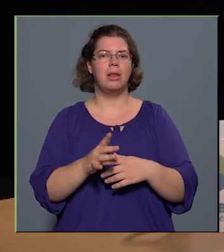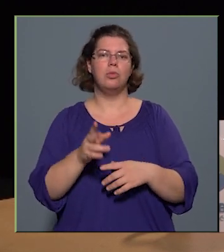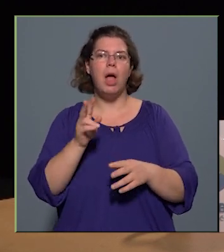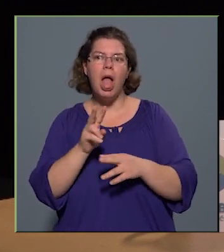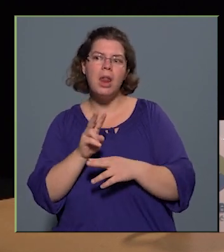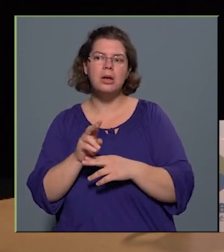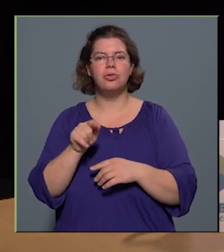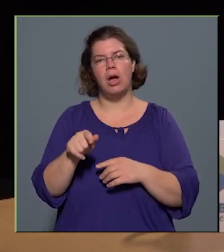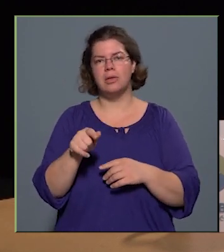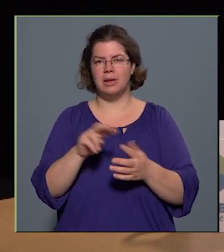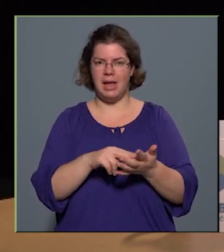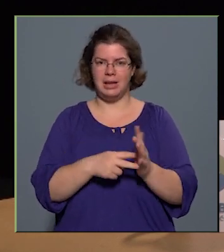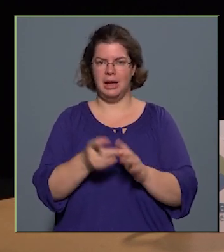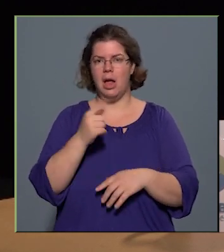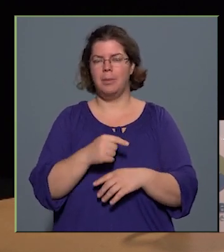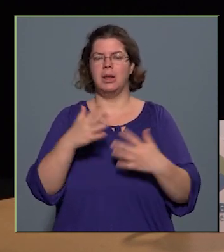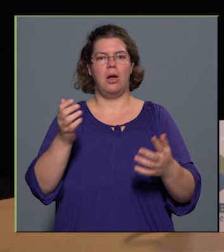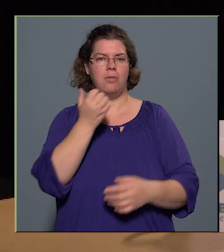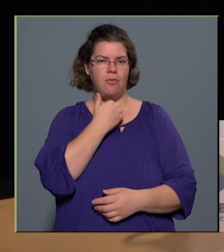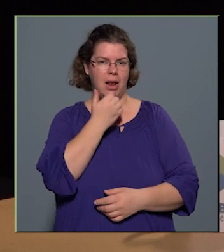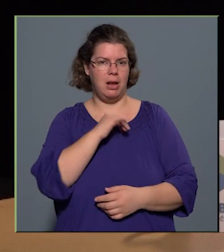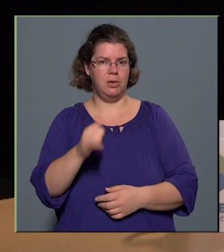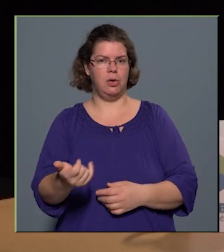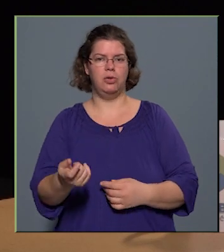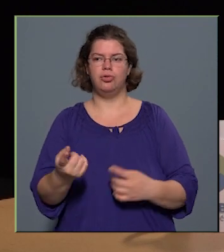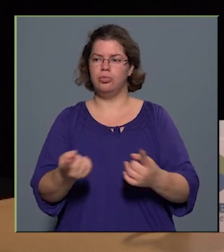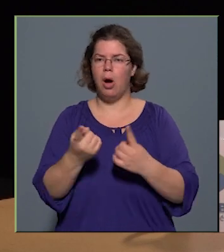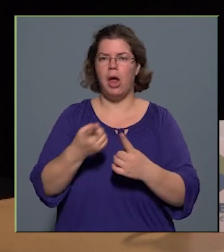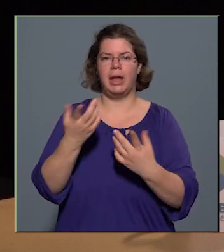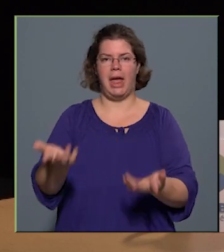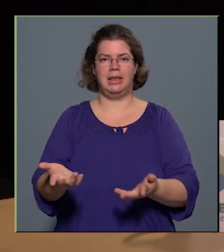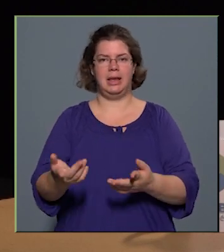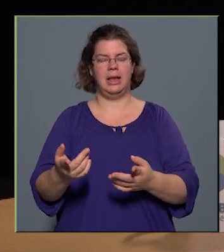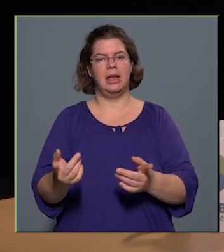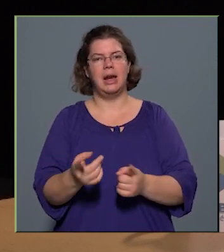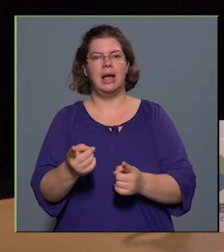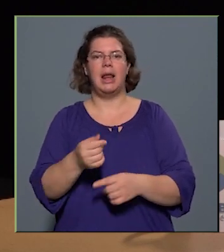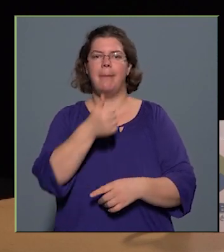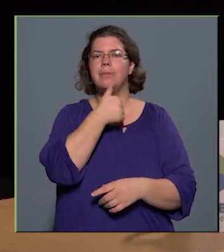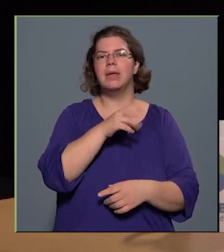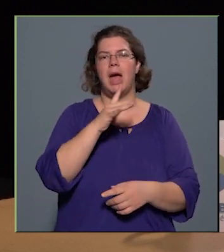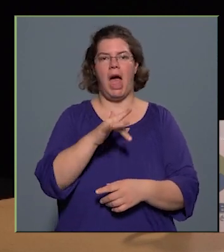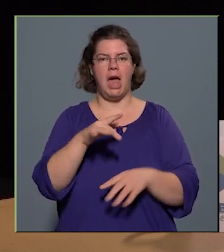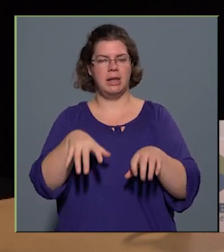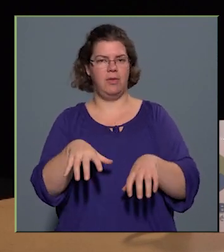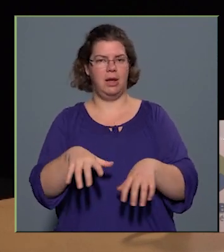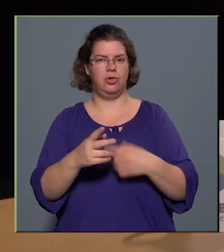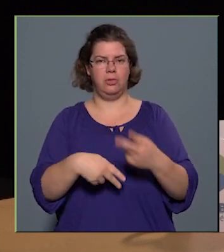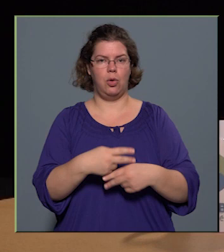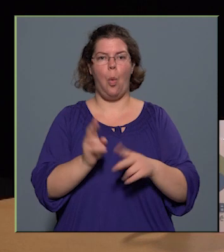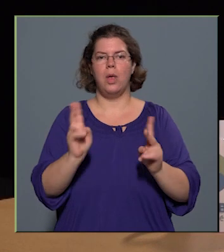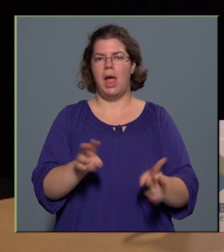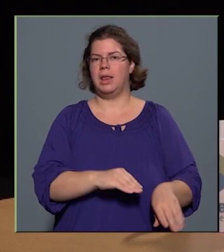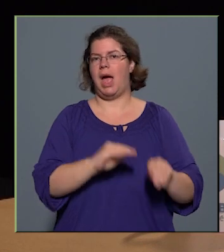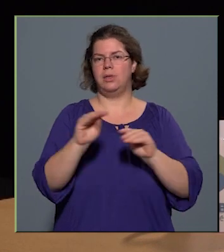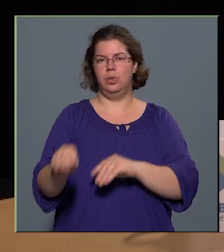a technikákat, amit a nagyvállalatok is marketing, reklám, PR tevékenységet folytatnak. Hogyan lehet ezt